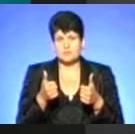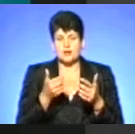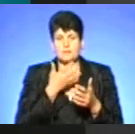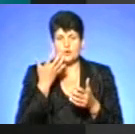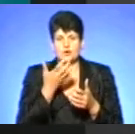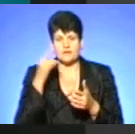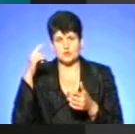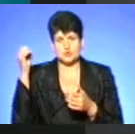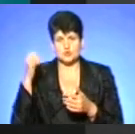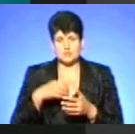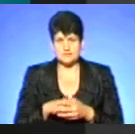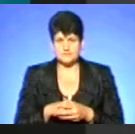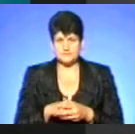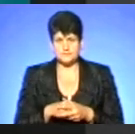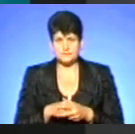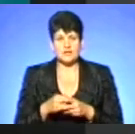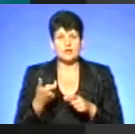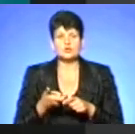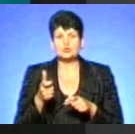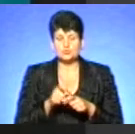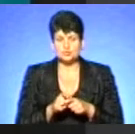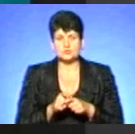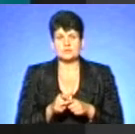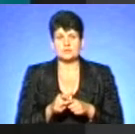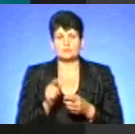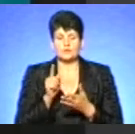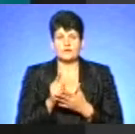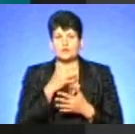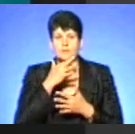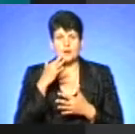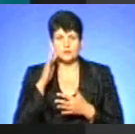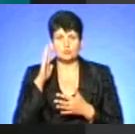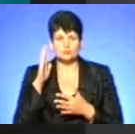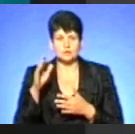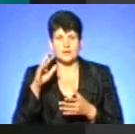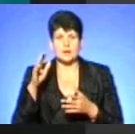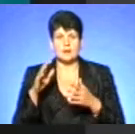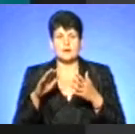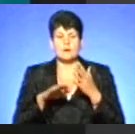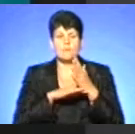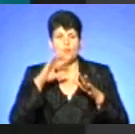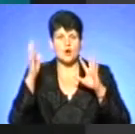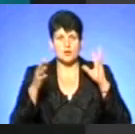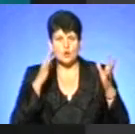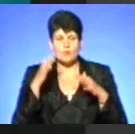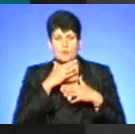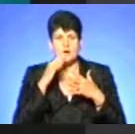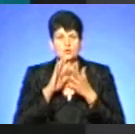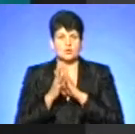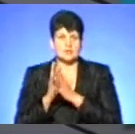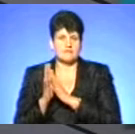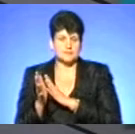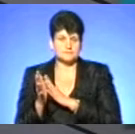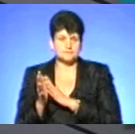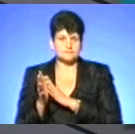трави, чагарник. Це може бути глід, це може бути осика, це можуть бути